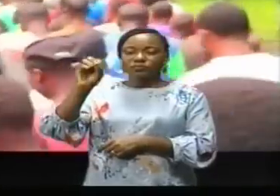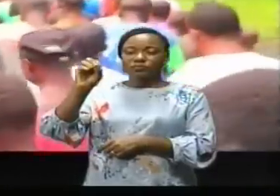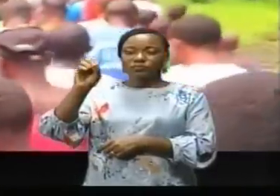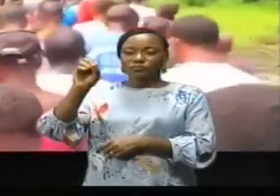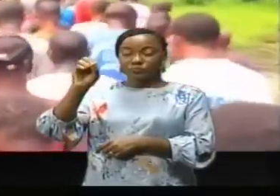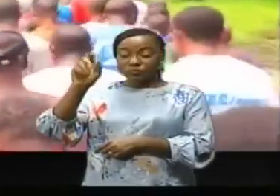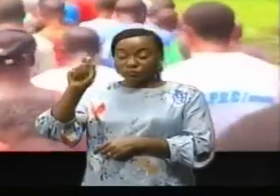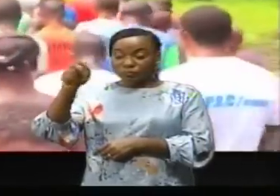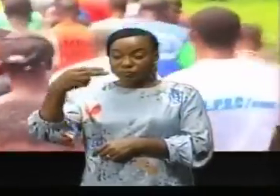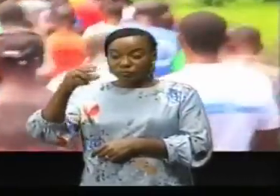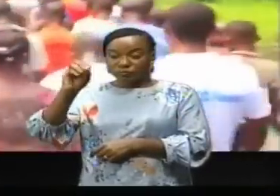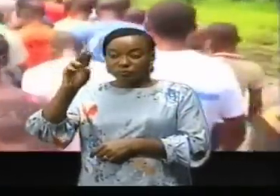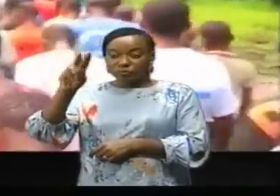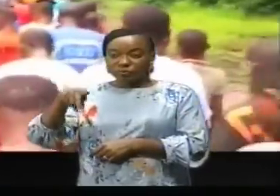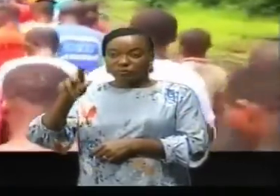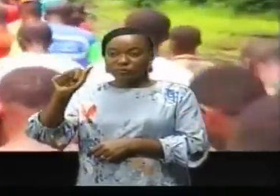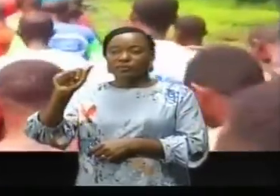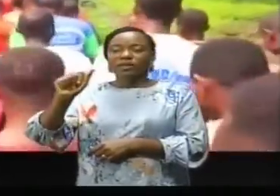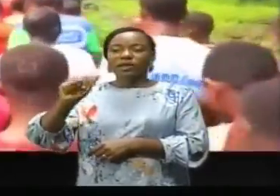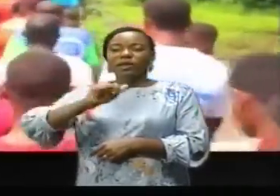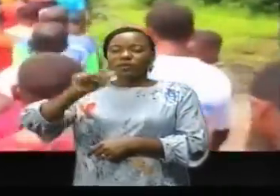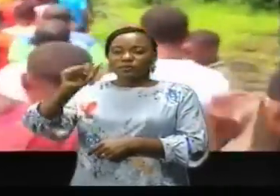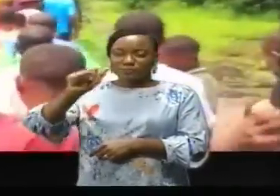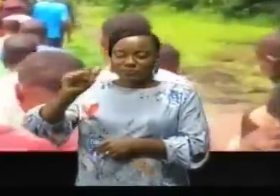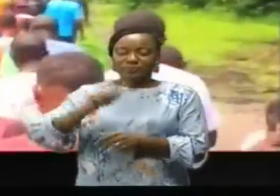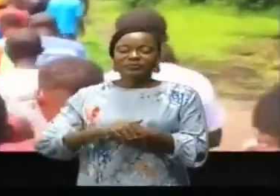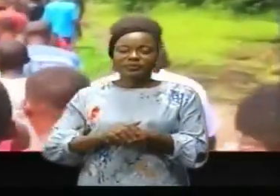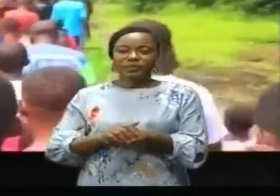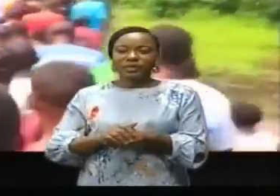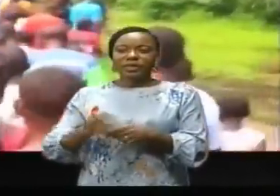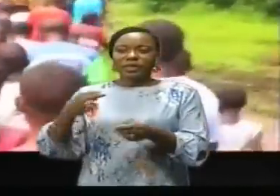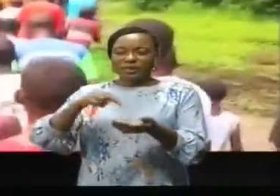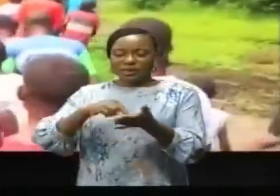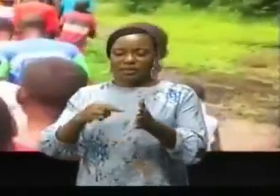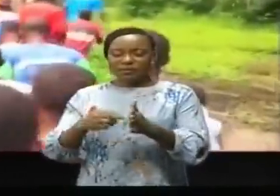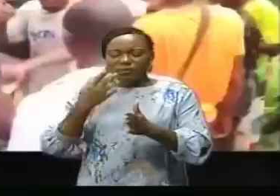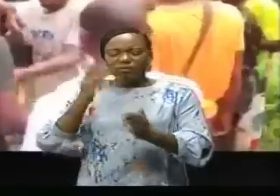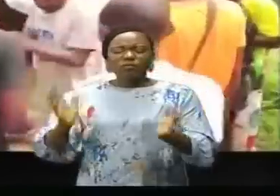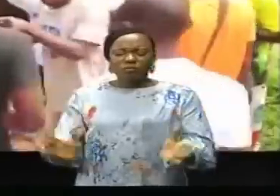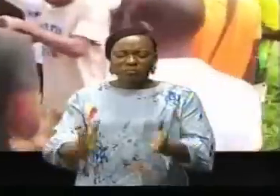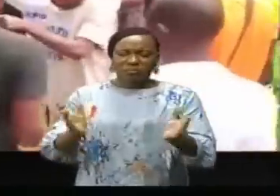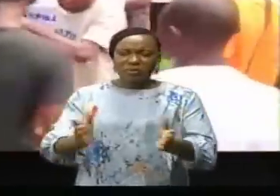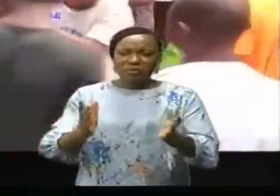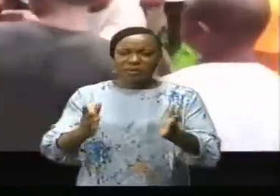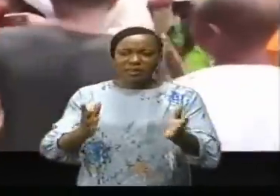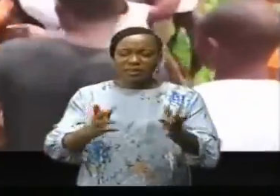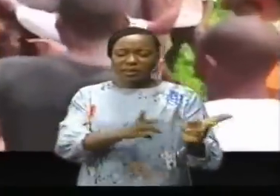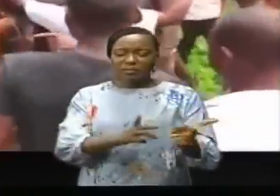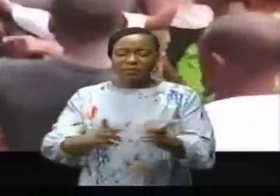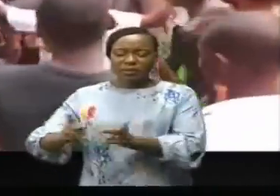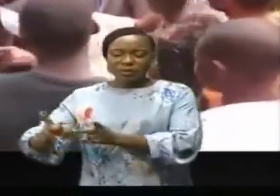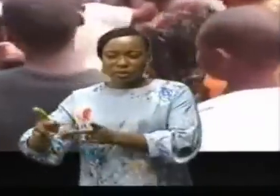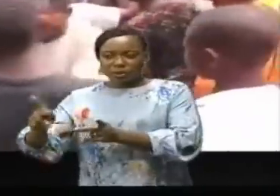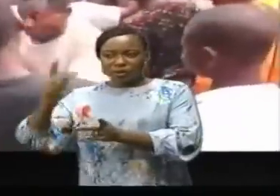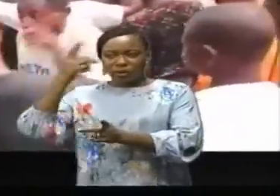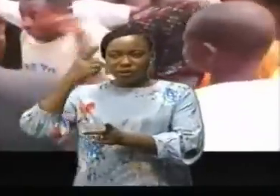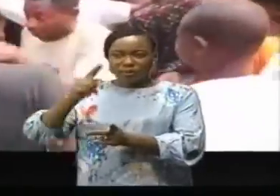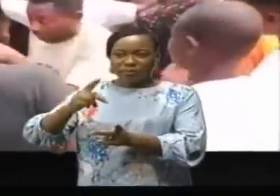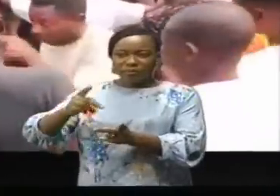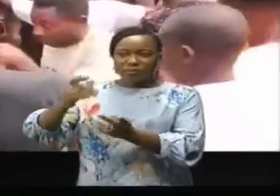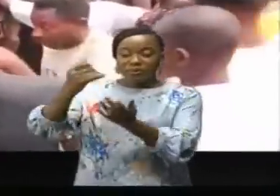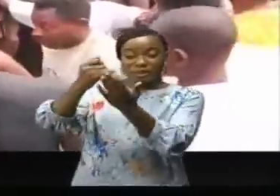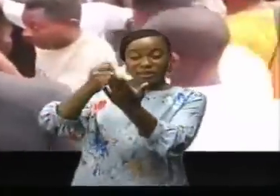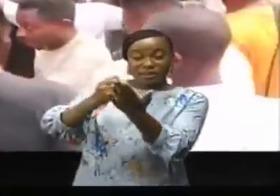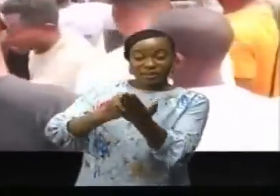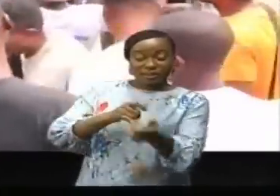Ce dynamisme est un atout majeur pour servir les pays sous les drapeaux en cette période de la campagne de recrutement au Fardessé.